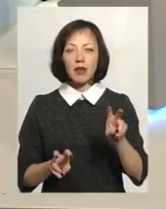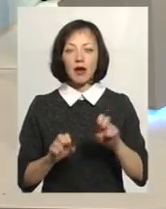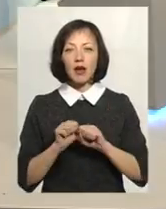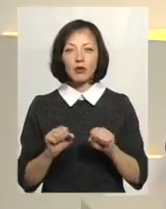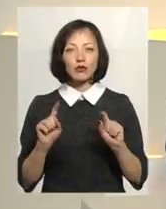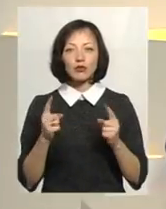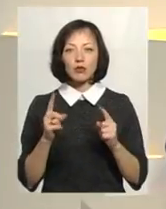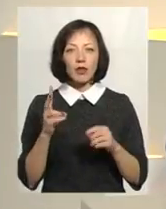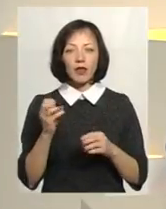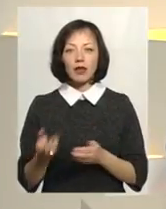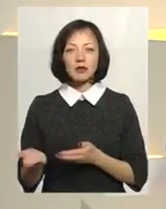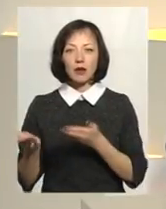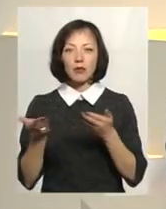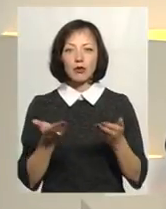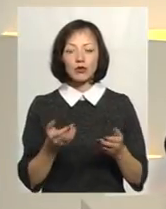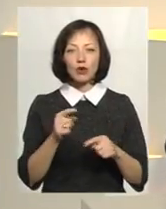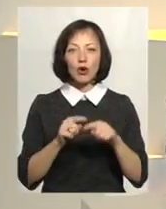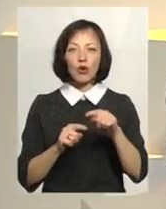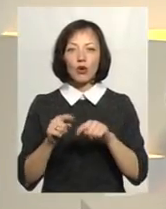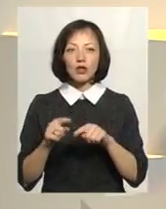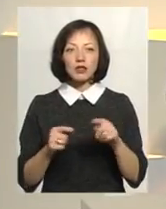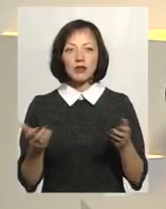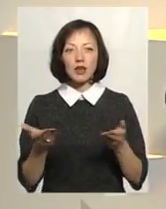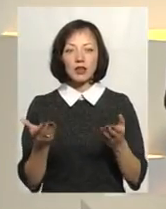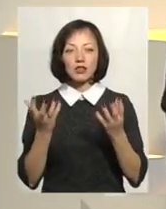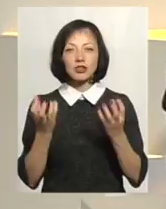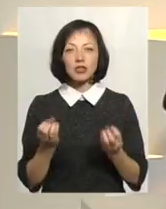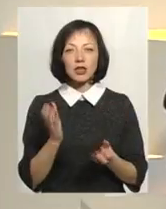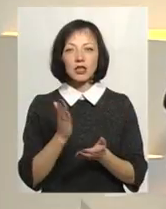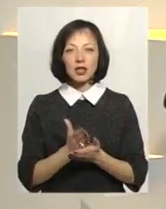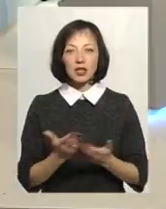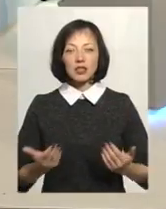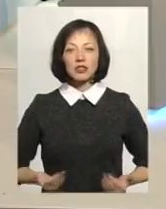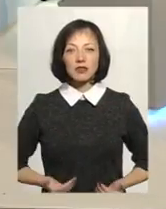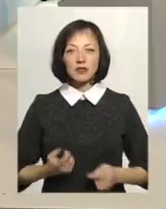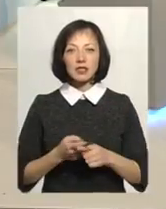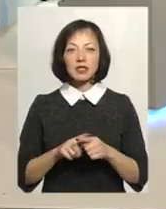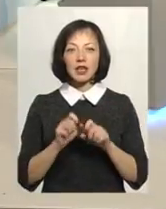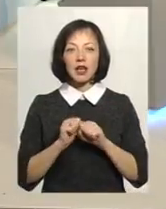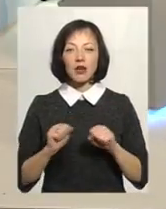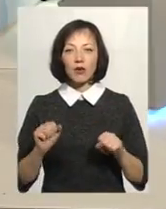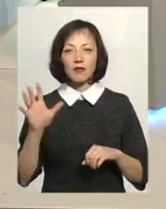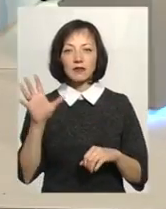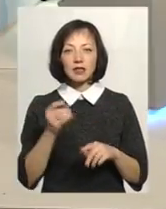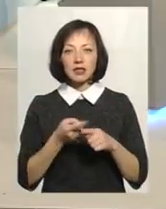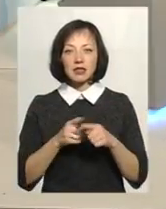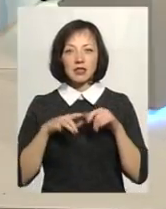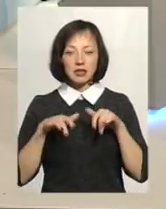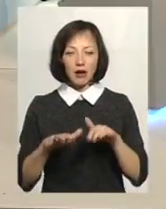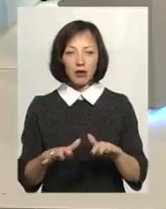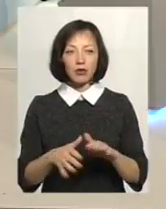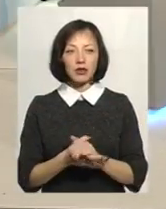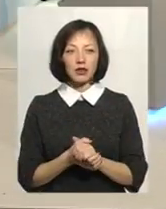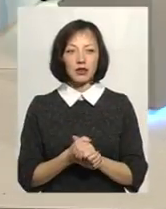чомусь не запрошують родичів, які ще є живі цих героїв на це все мероприяття.